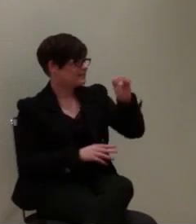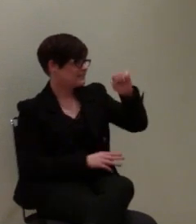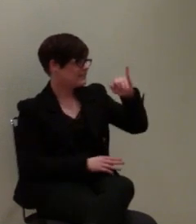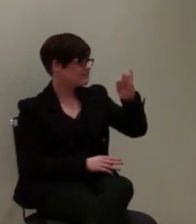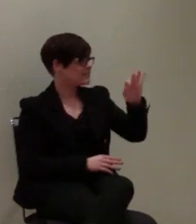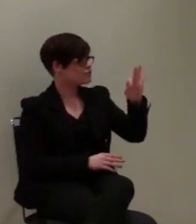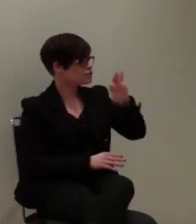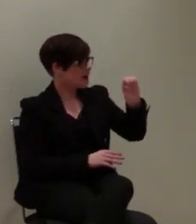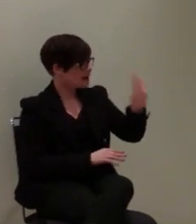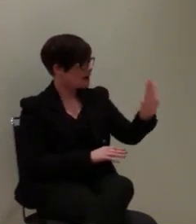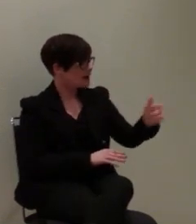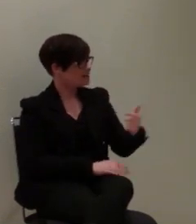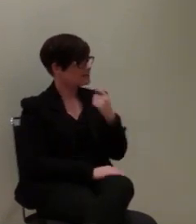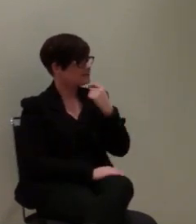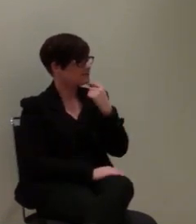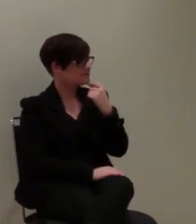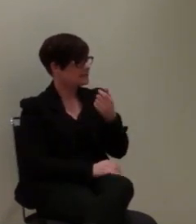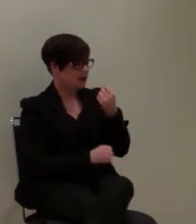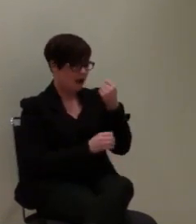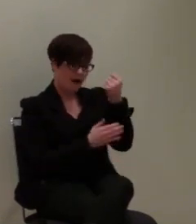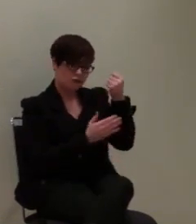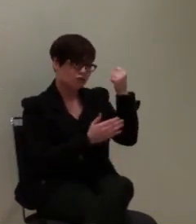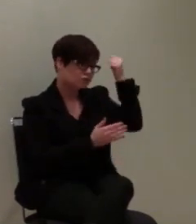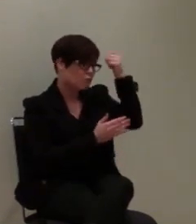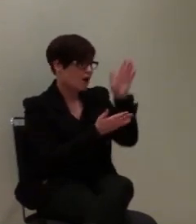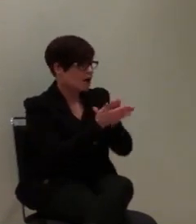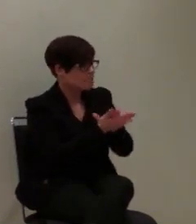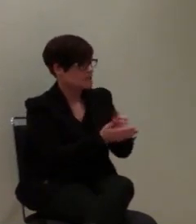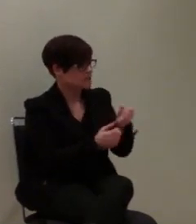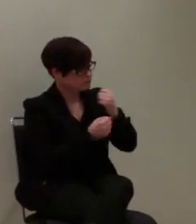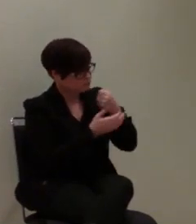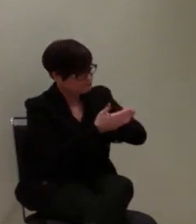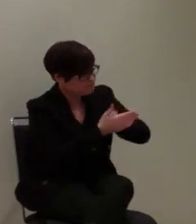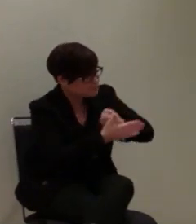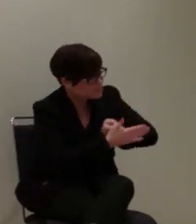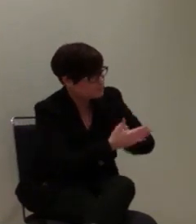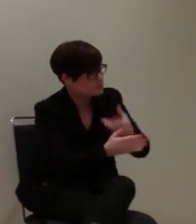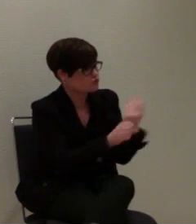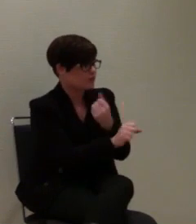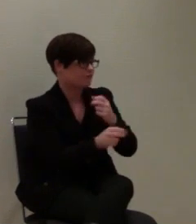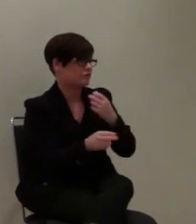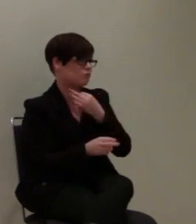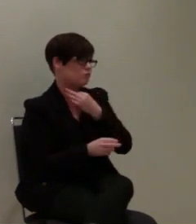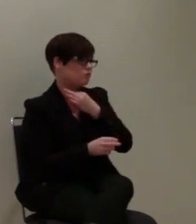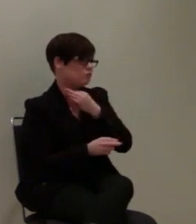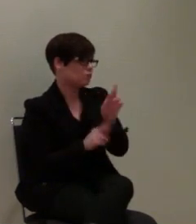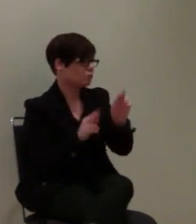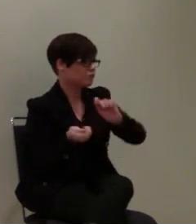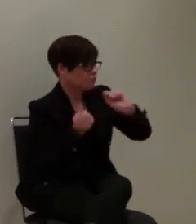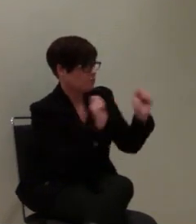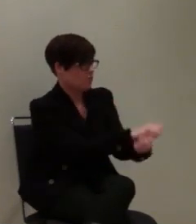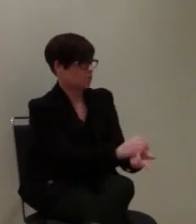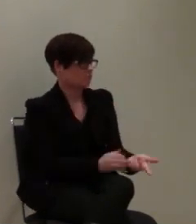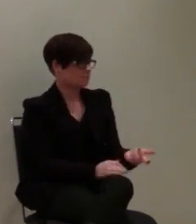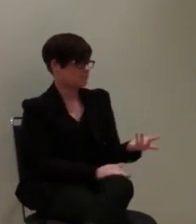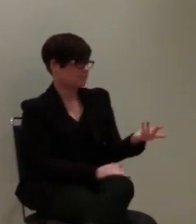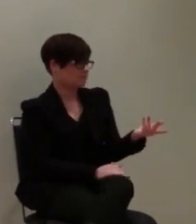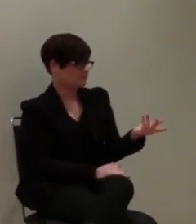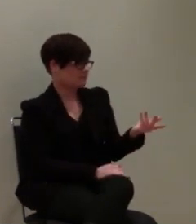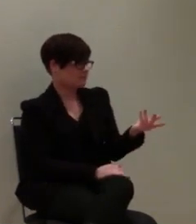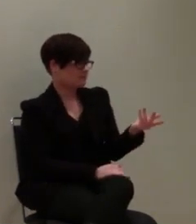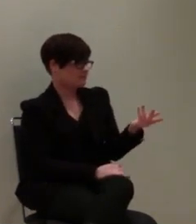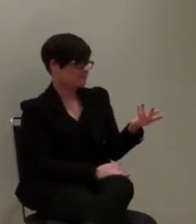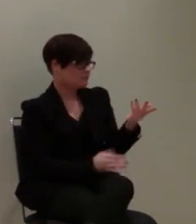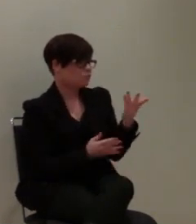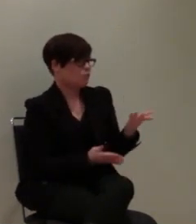Steiger bedurfte, dass tatsächlich der Notruf umgesetzt werden kann. Das sind Initiativen, wie sie die